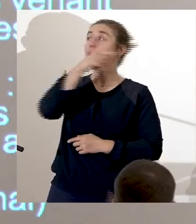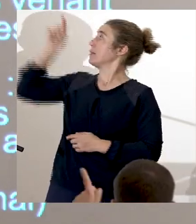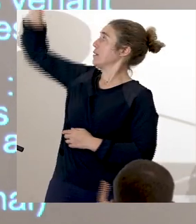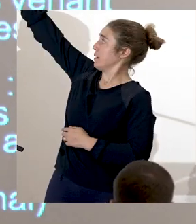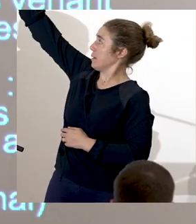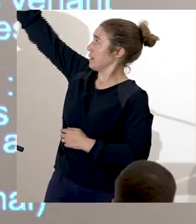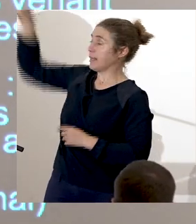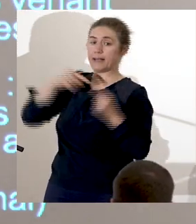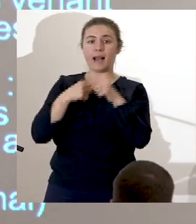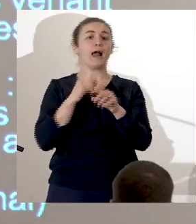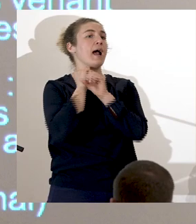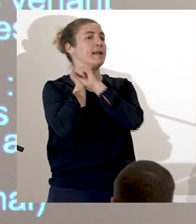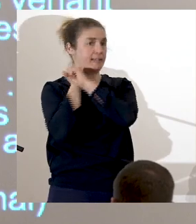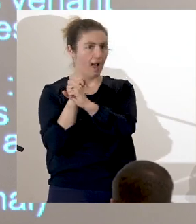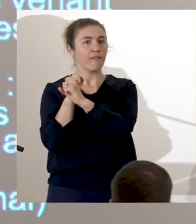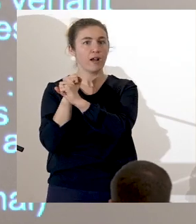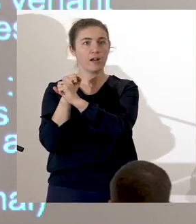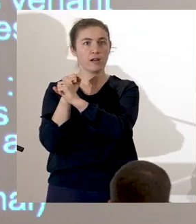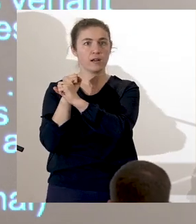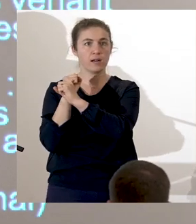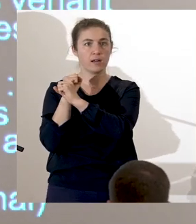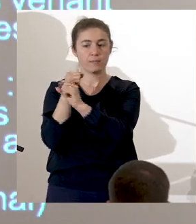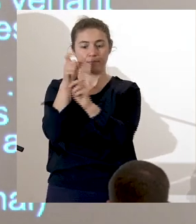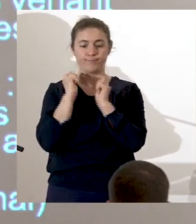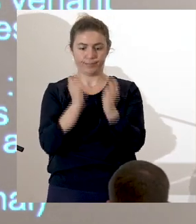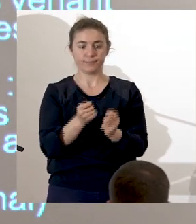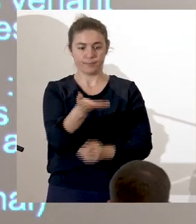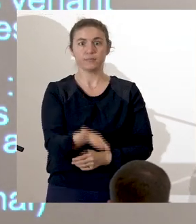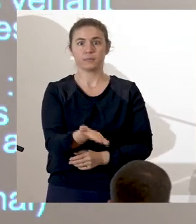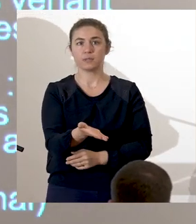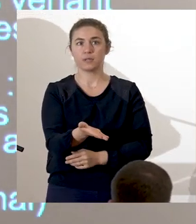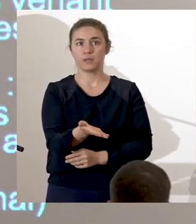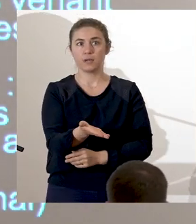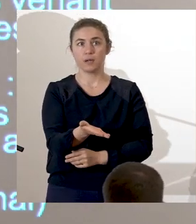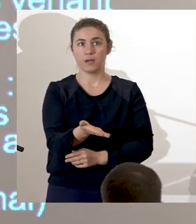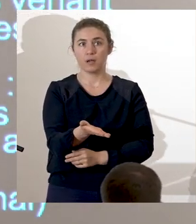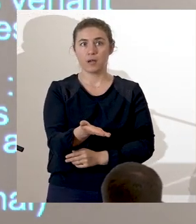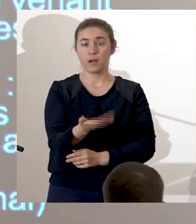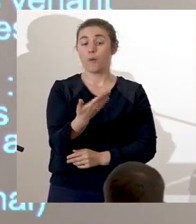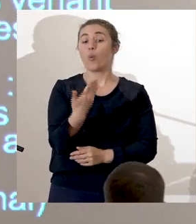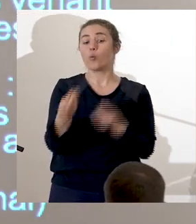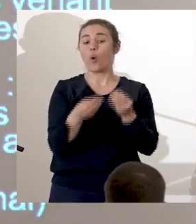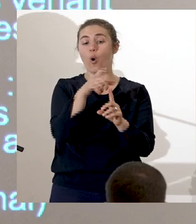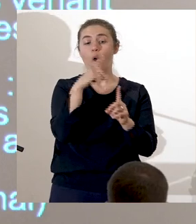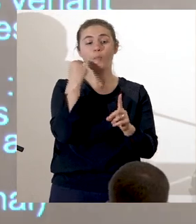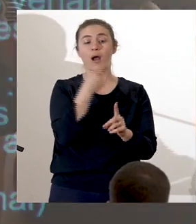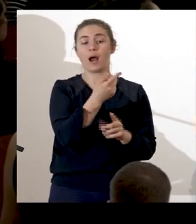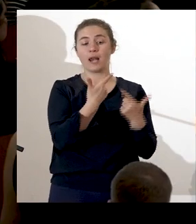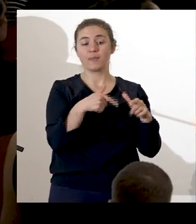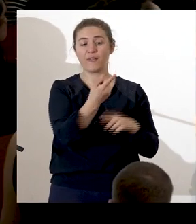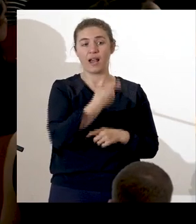désignant l'esclave ou l'homme libre en provenance des savannes.